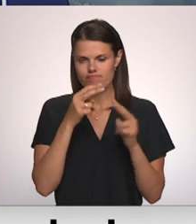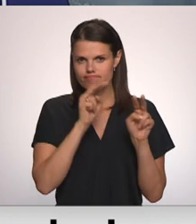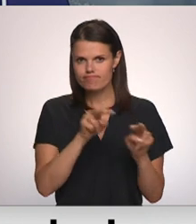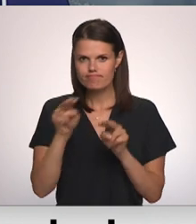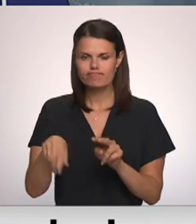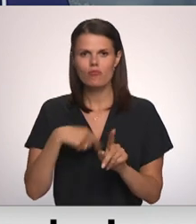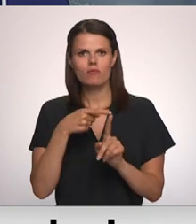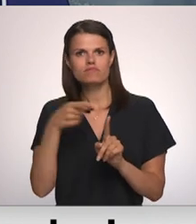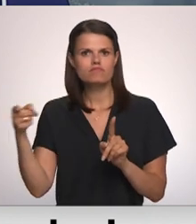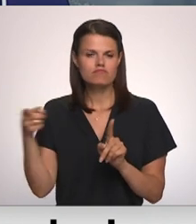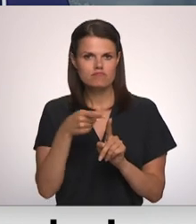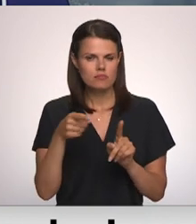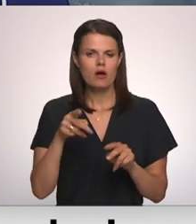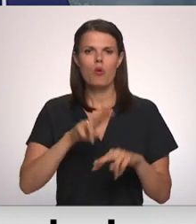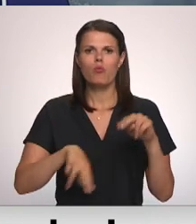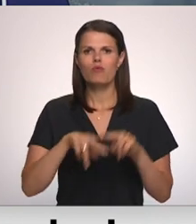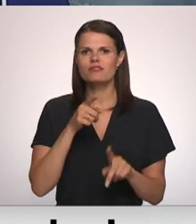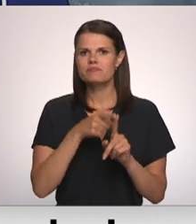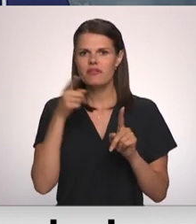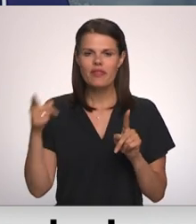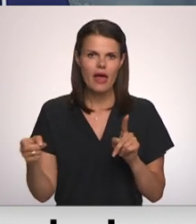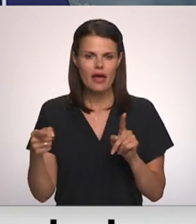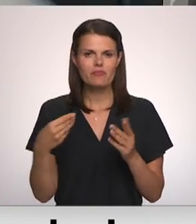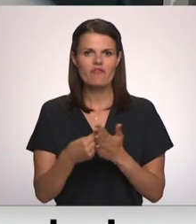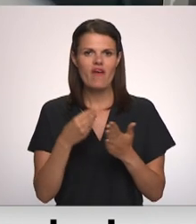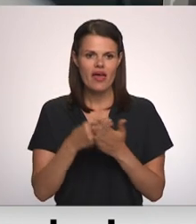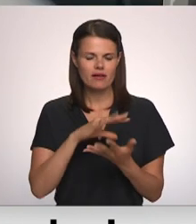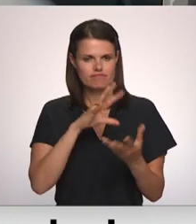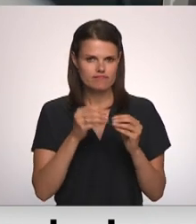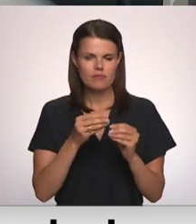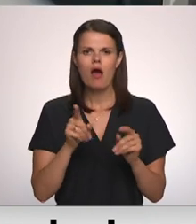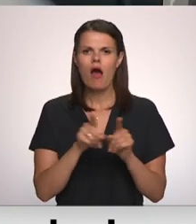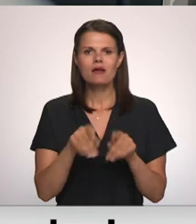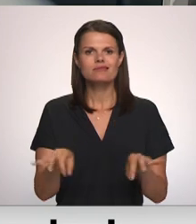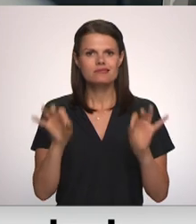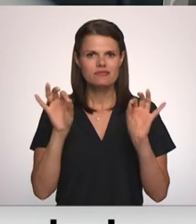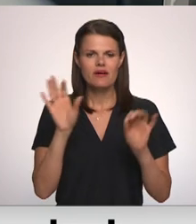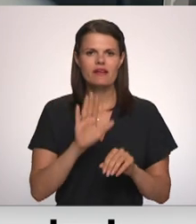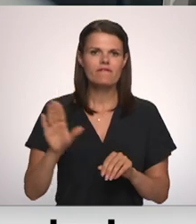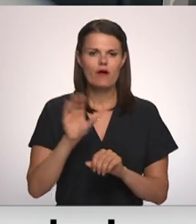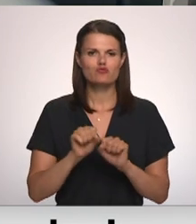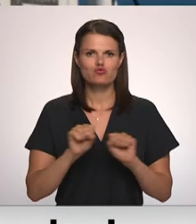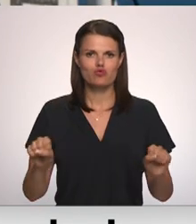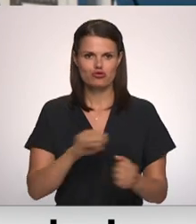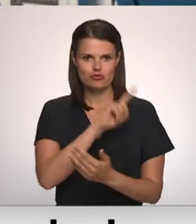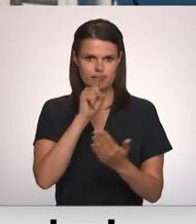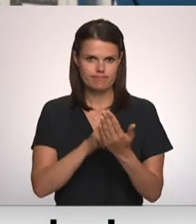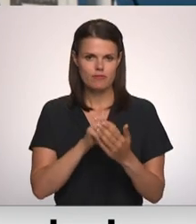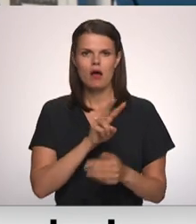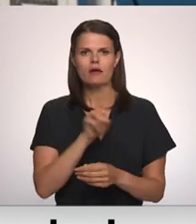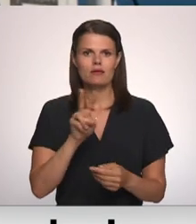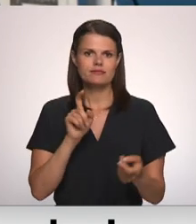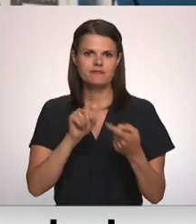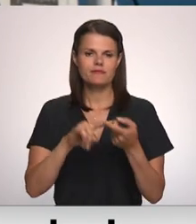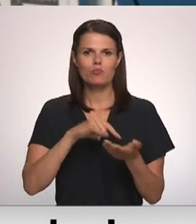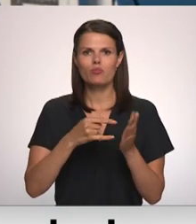ilgums garums arī faktiski būniecības termiņu vērtējums. Nav mazsvarīgi arī nacionālās drošības jautājumi, kuri saistīti gan ar